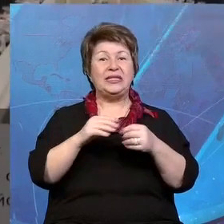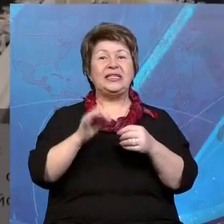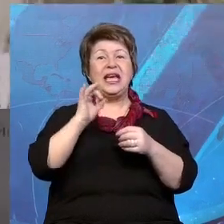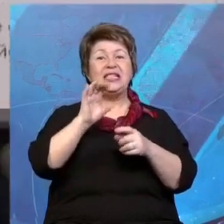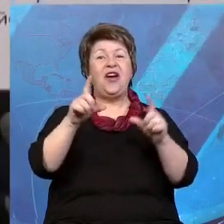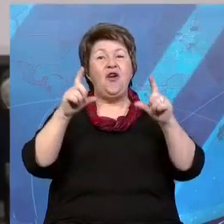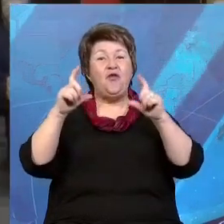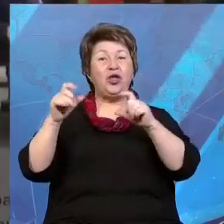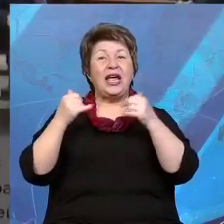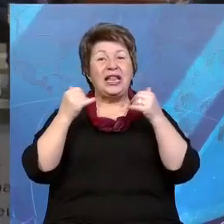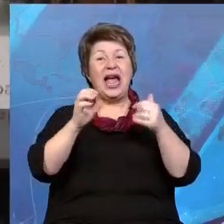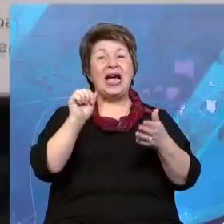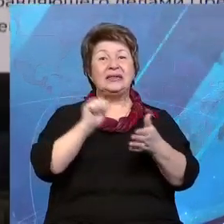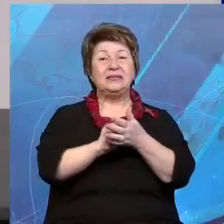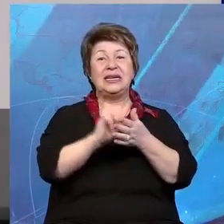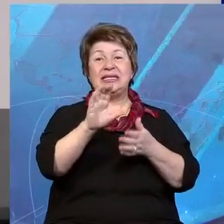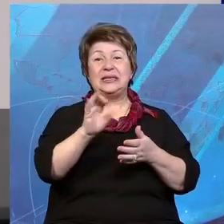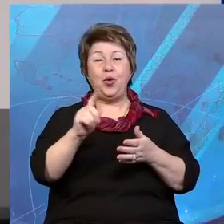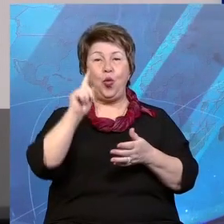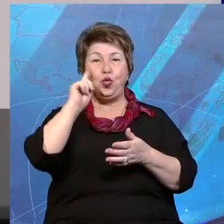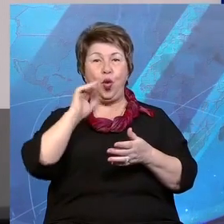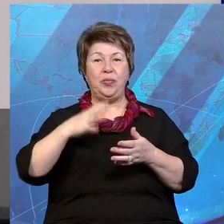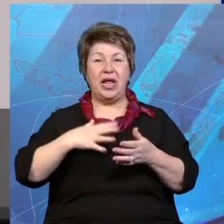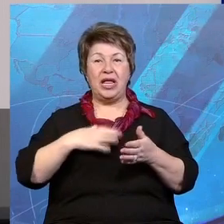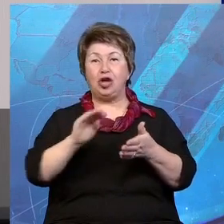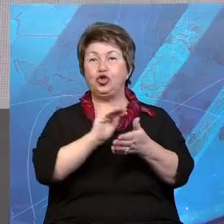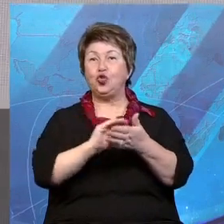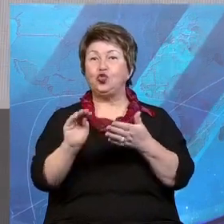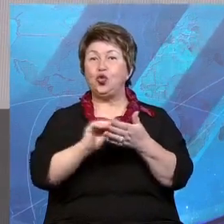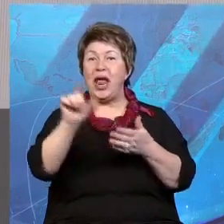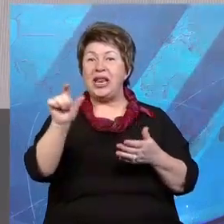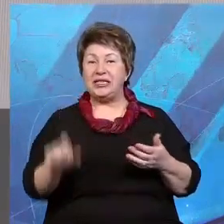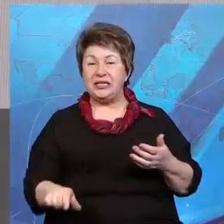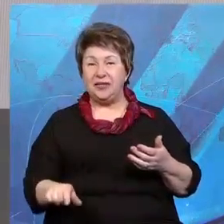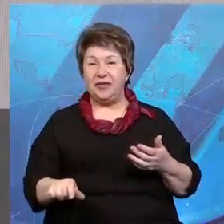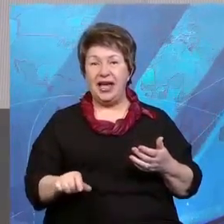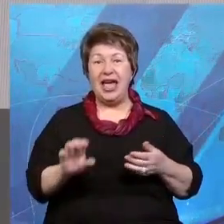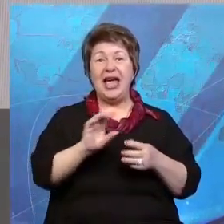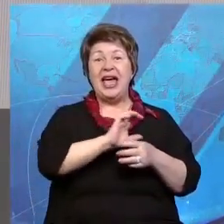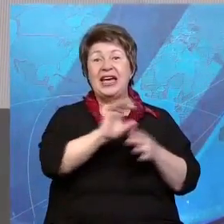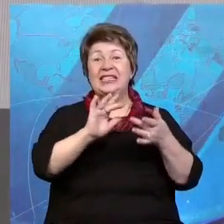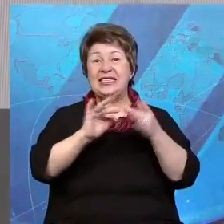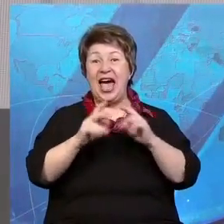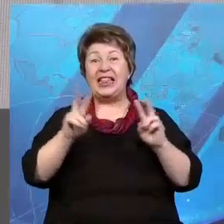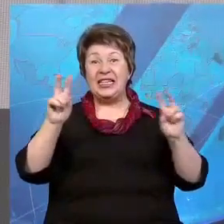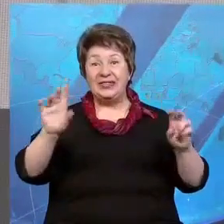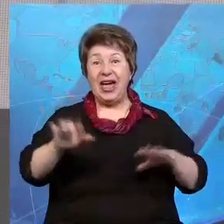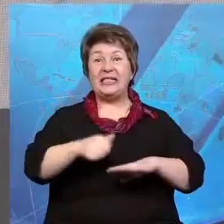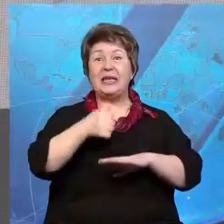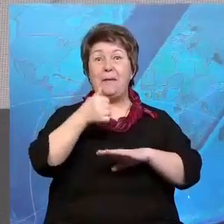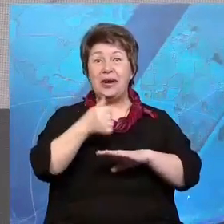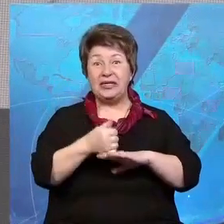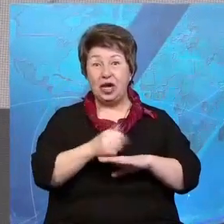с фотографиями для СМИ. Что удобно для наших коллег-журналистов. Ну и хотя сайт называется президентским,